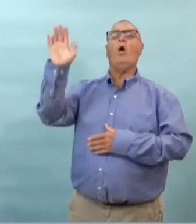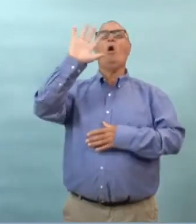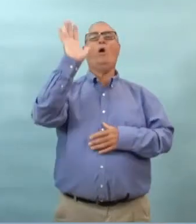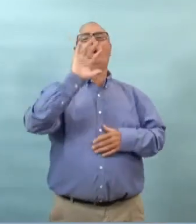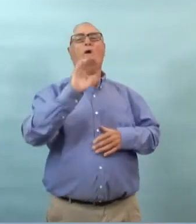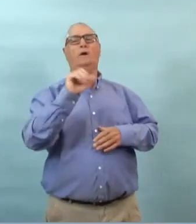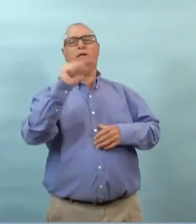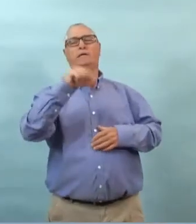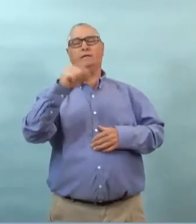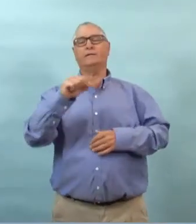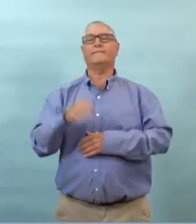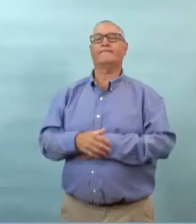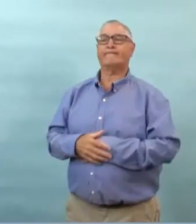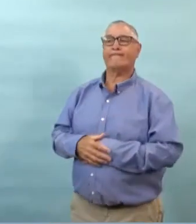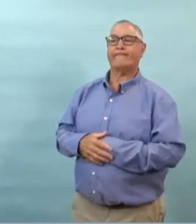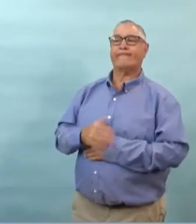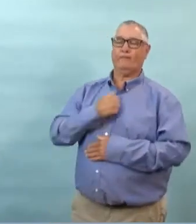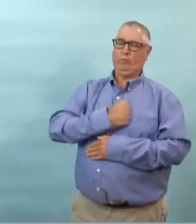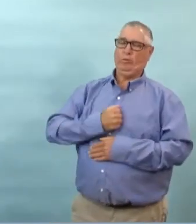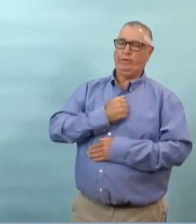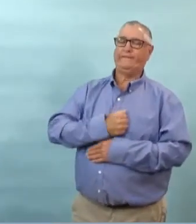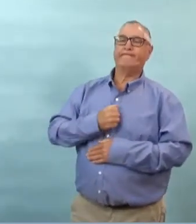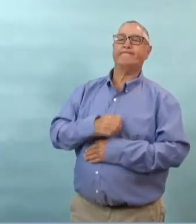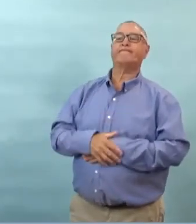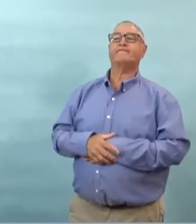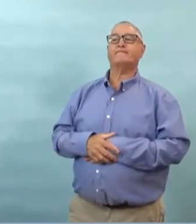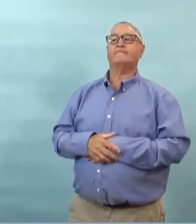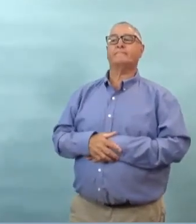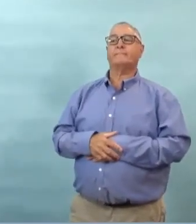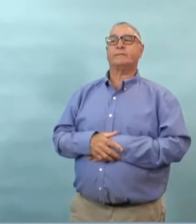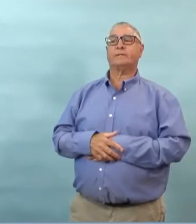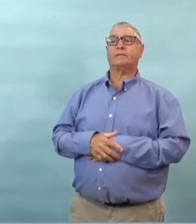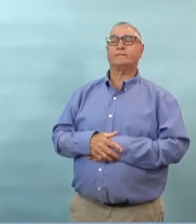du bain d'une scène qu'on a désolé